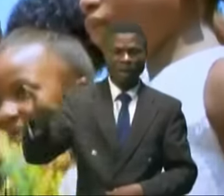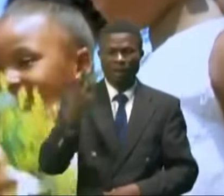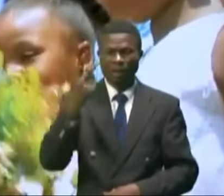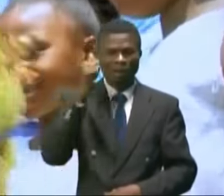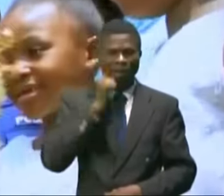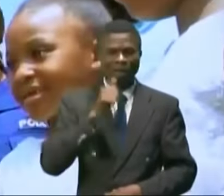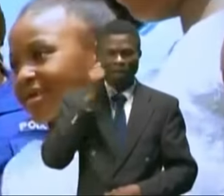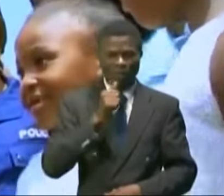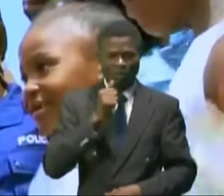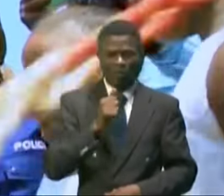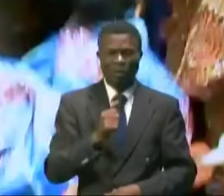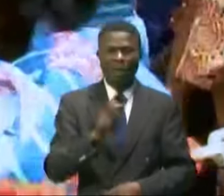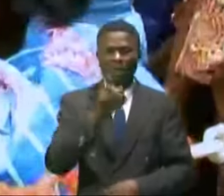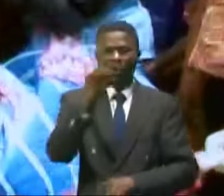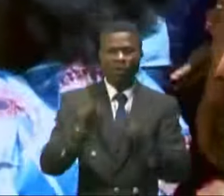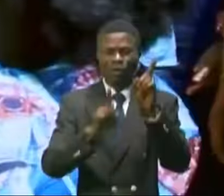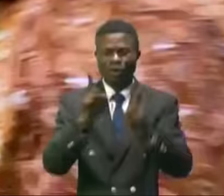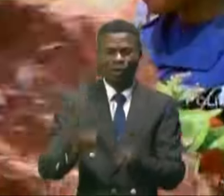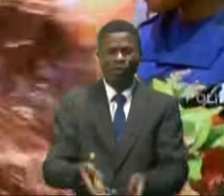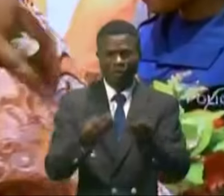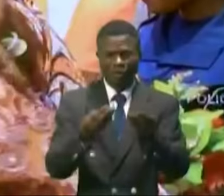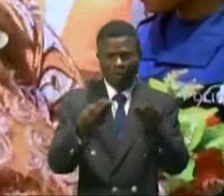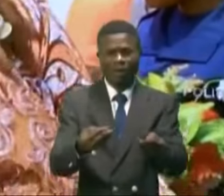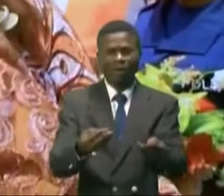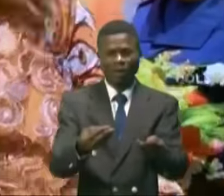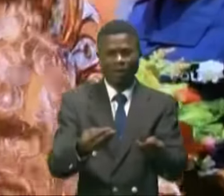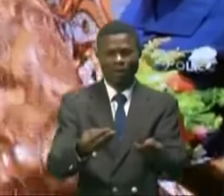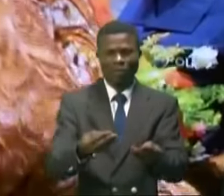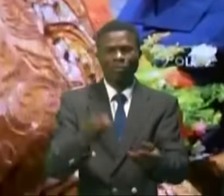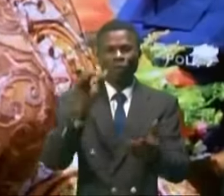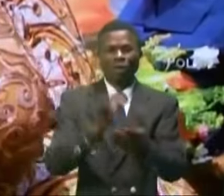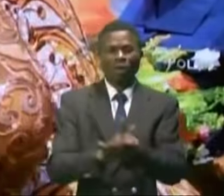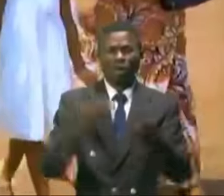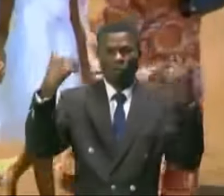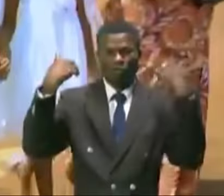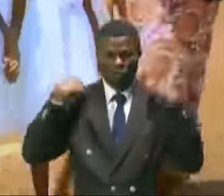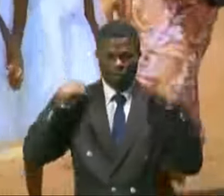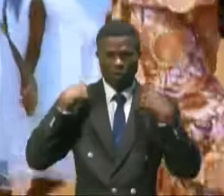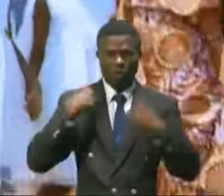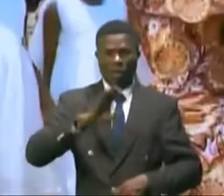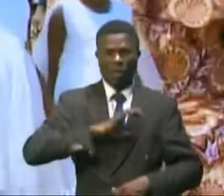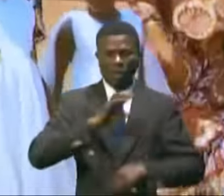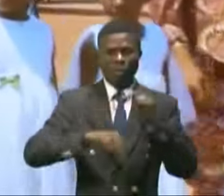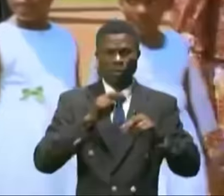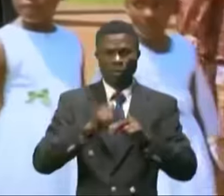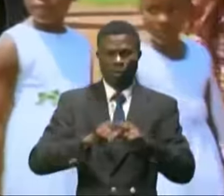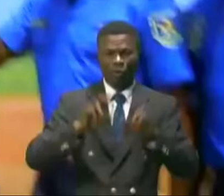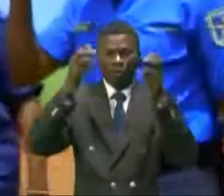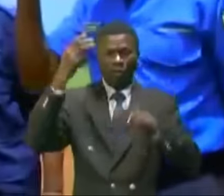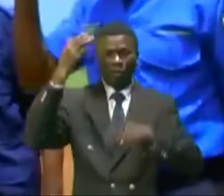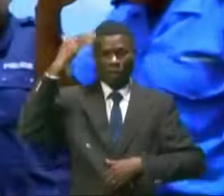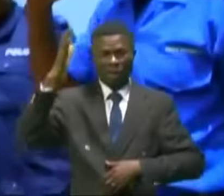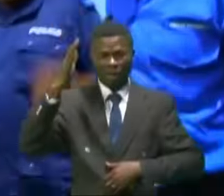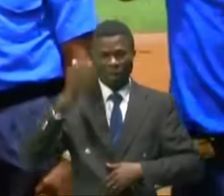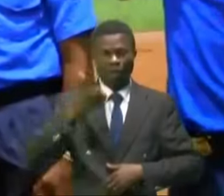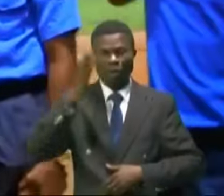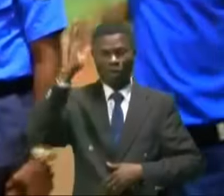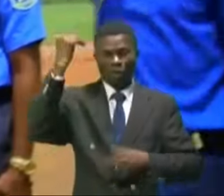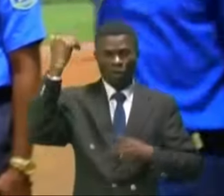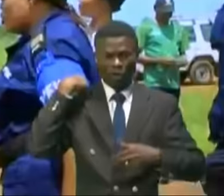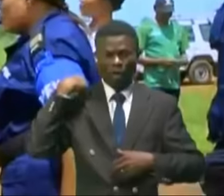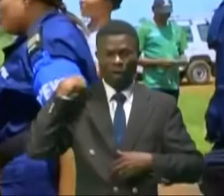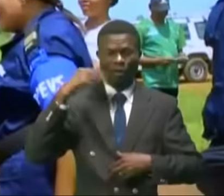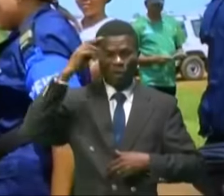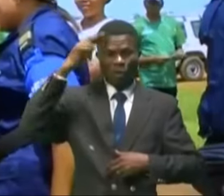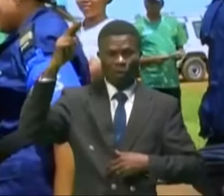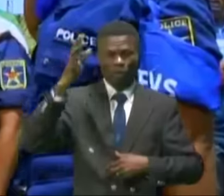fillettes encadrées par Mme Higuette Cankela, l'épouse du commandant de la police ville de Guémena, avant de saluer les officiers supérieurs de la